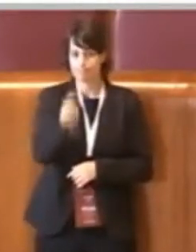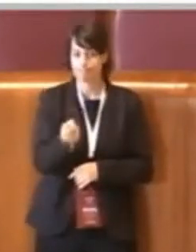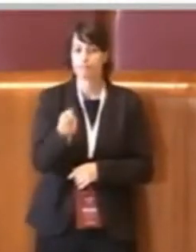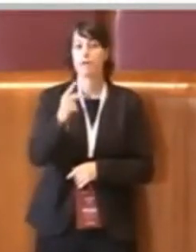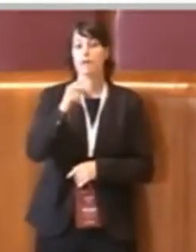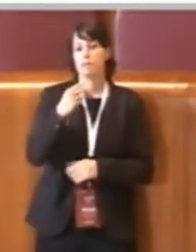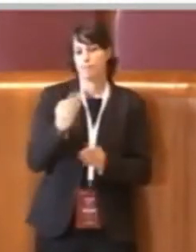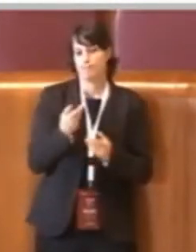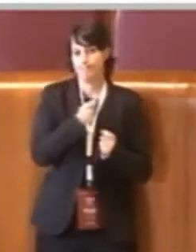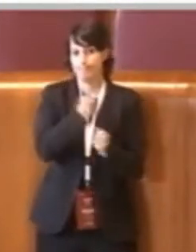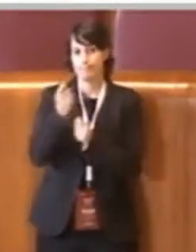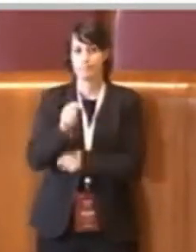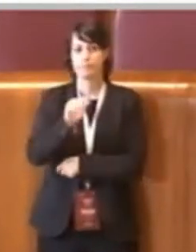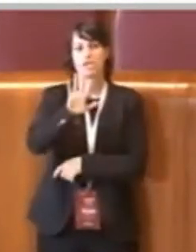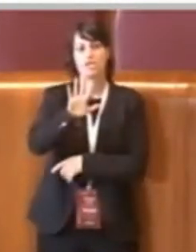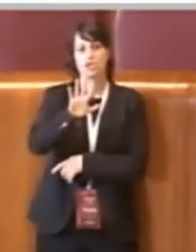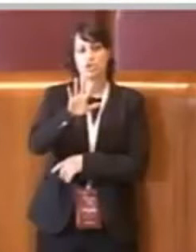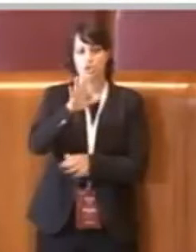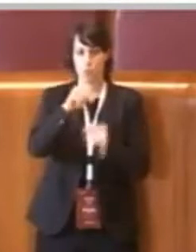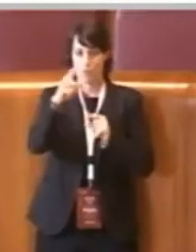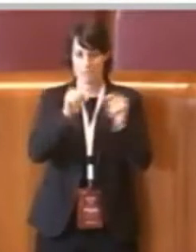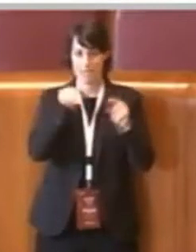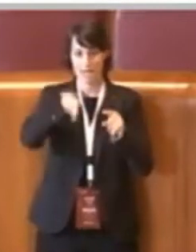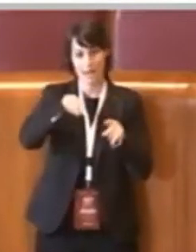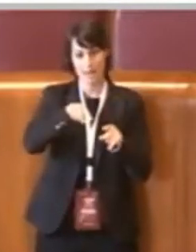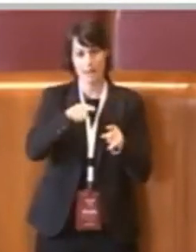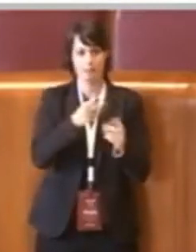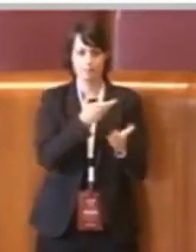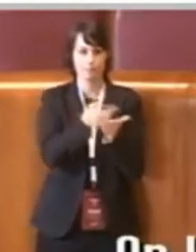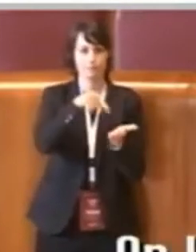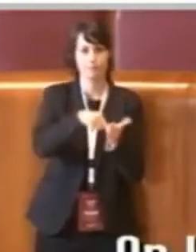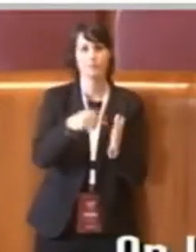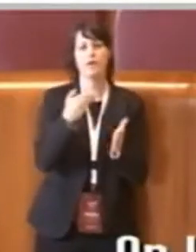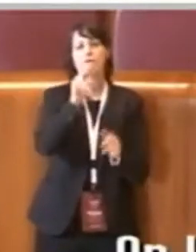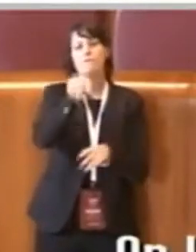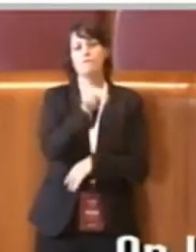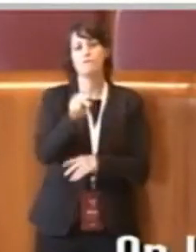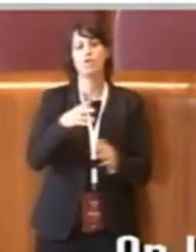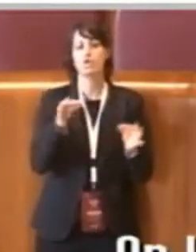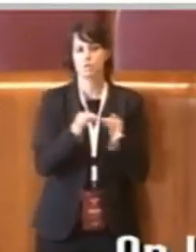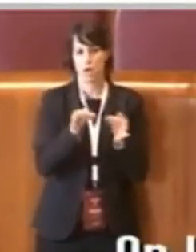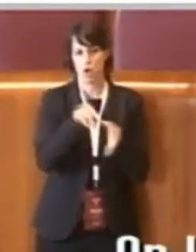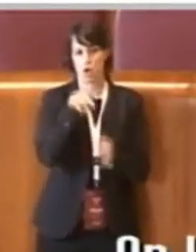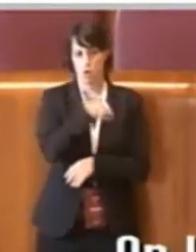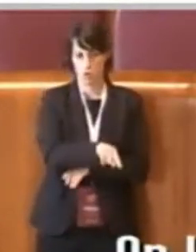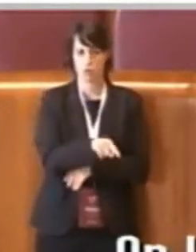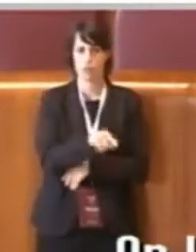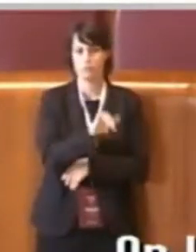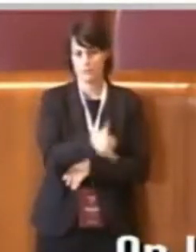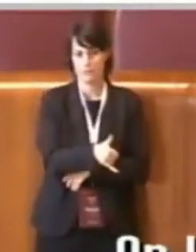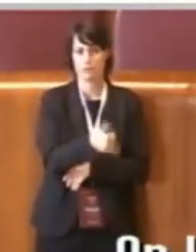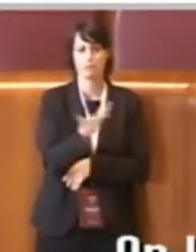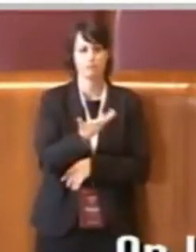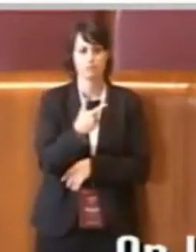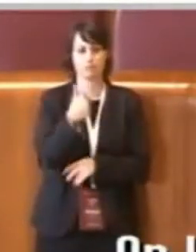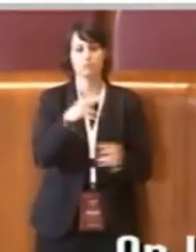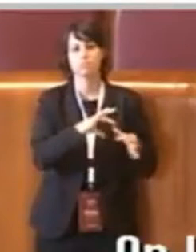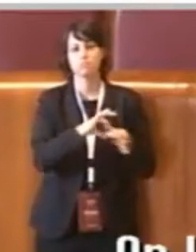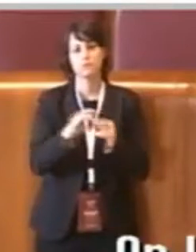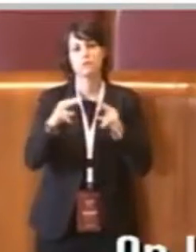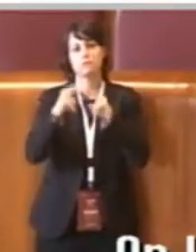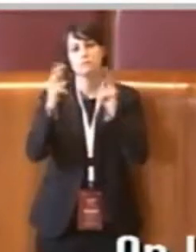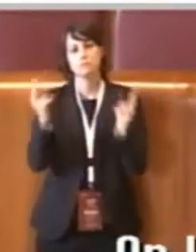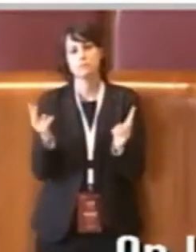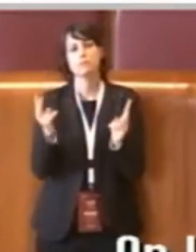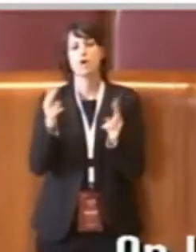del Movimento 5 Stelle trattasi del lavoro di ricostruzione dei conti di Roma Capitale